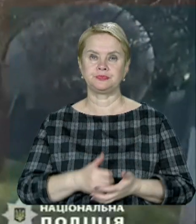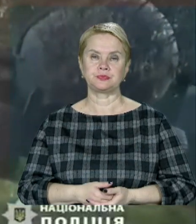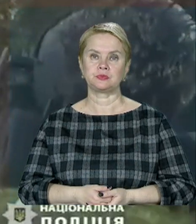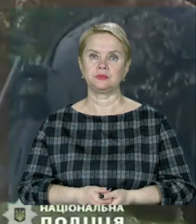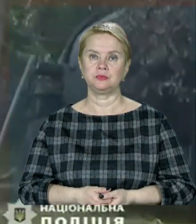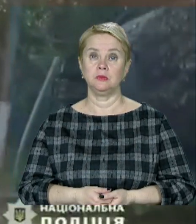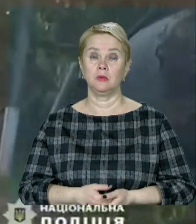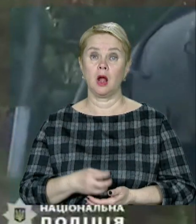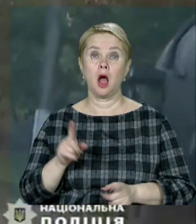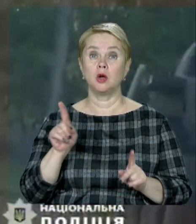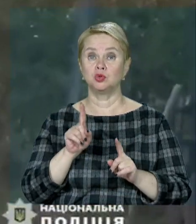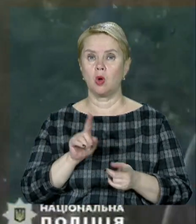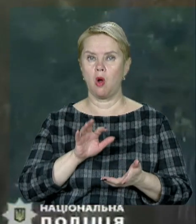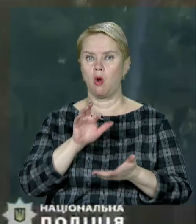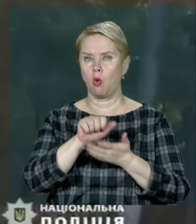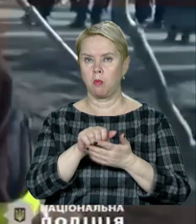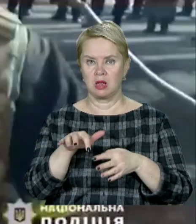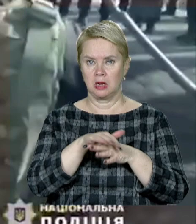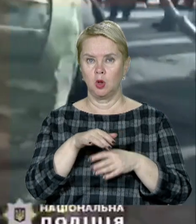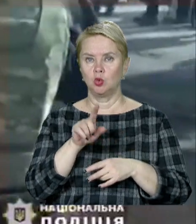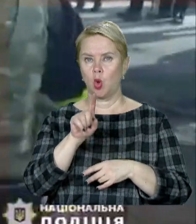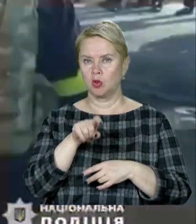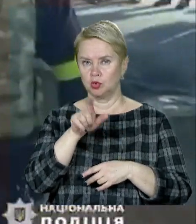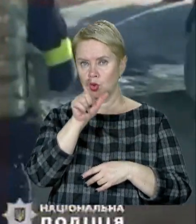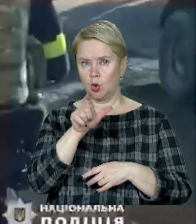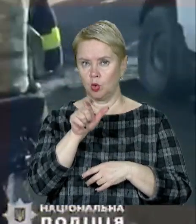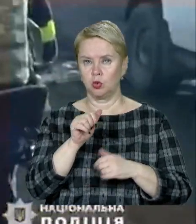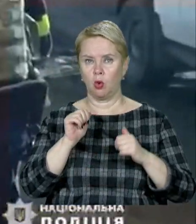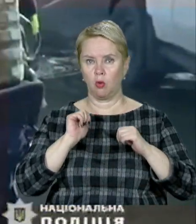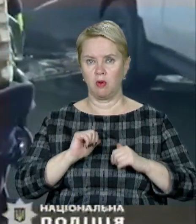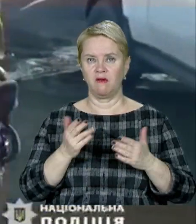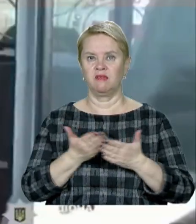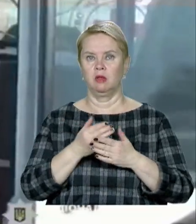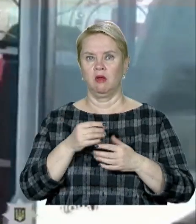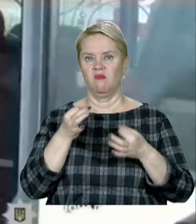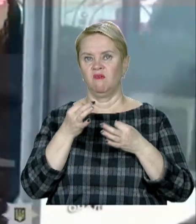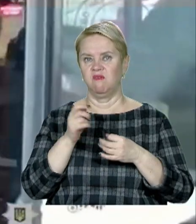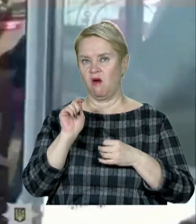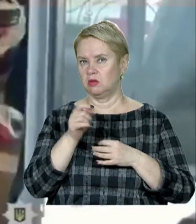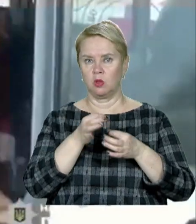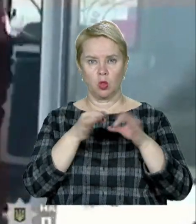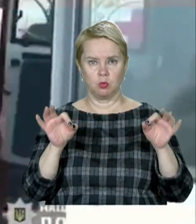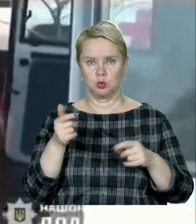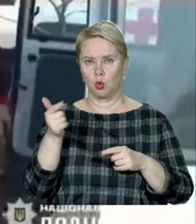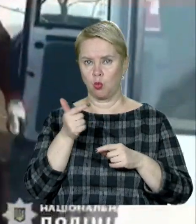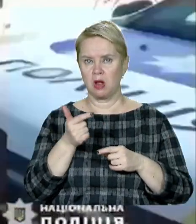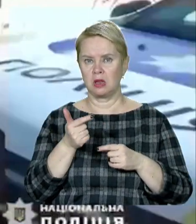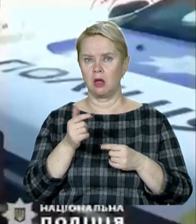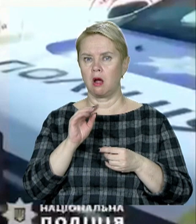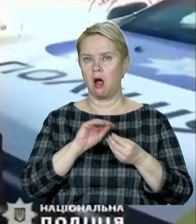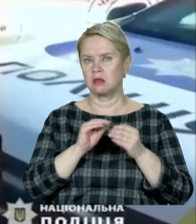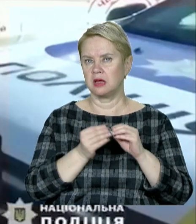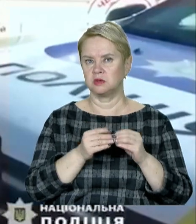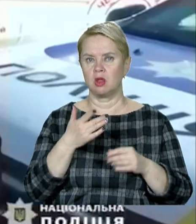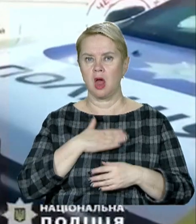А на щойно деокупованих територіях Донеччини люди оговтуються від війни. Аби не допустити гуманітарної катастрофи,